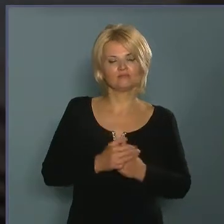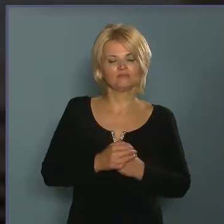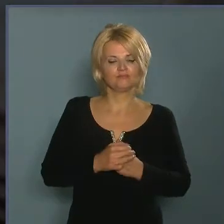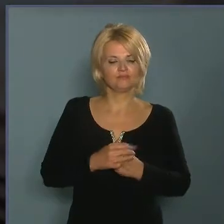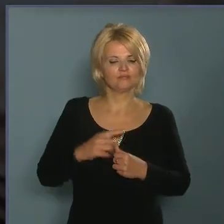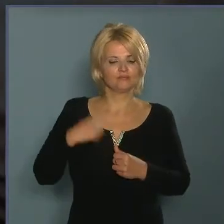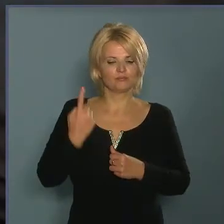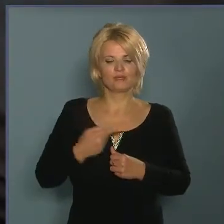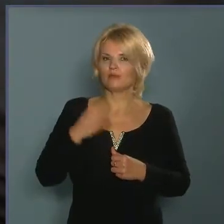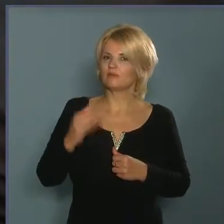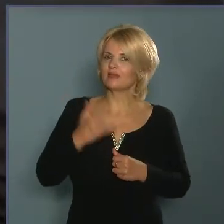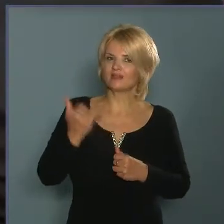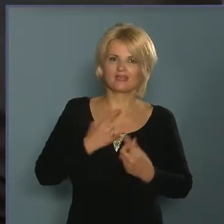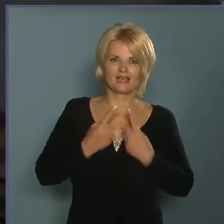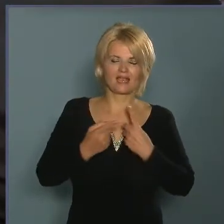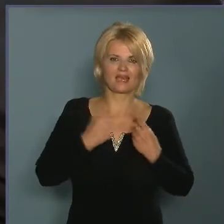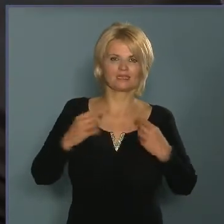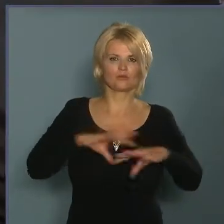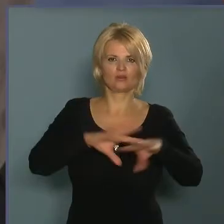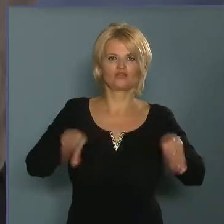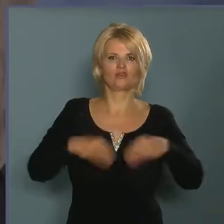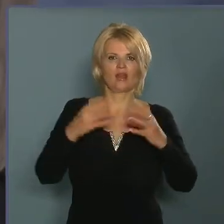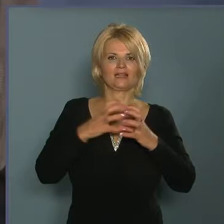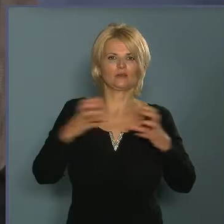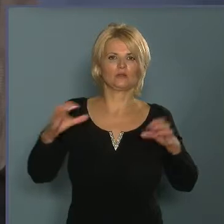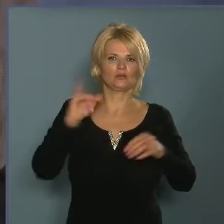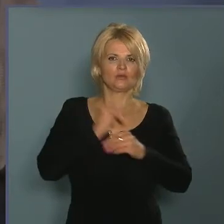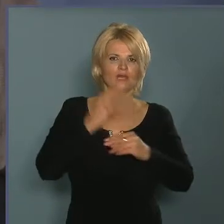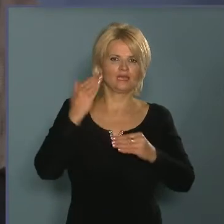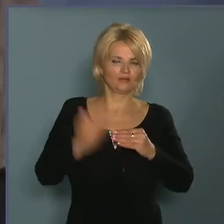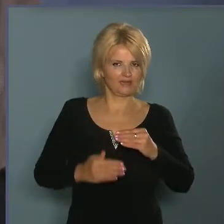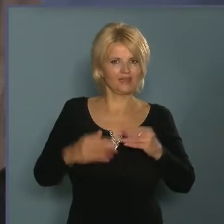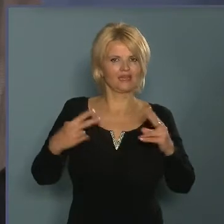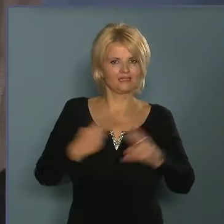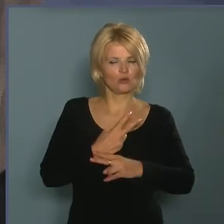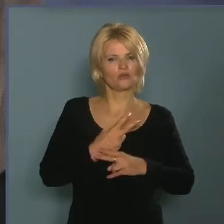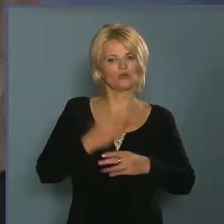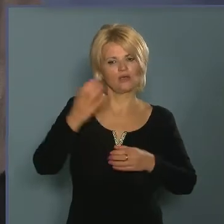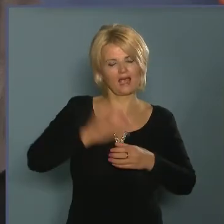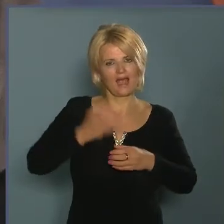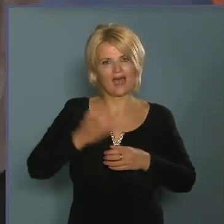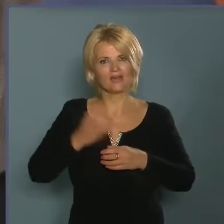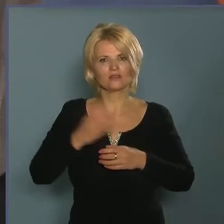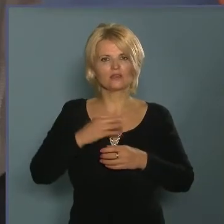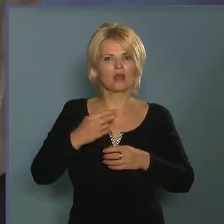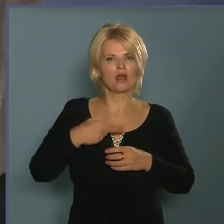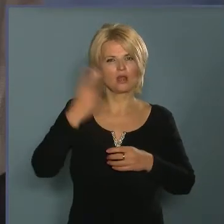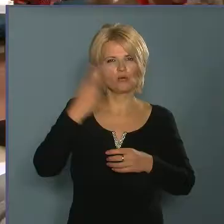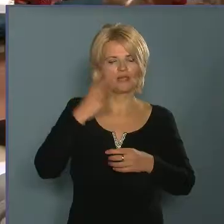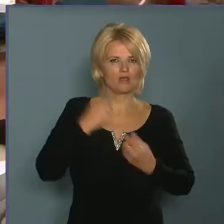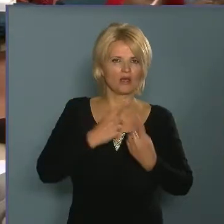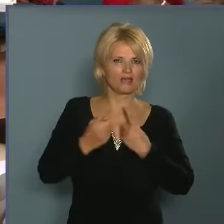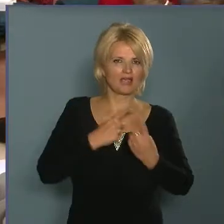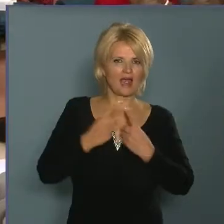elengedhetetlen a családi hosszú hétvégeken. Mindig előkerül a kártya, előkerül a Scrabble, logikai játékok,